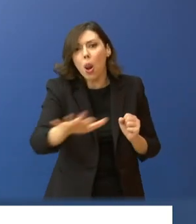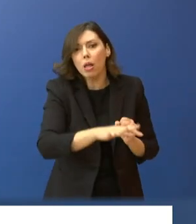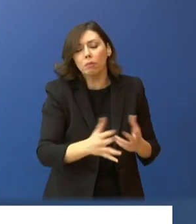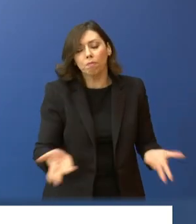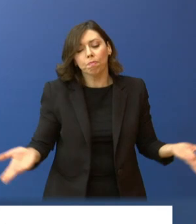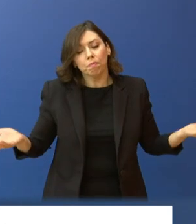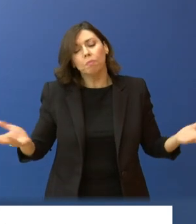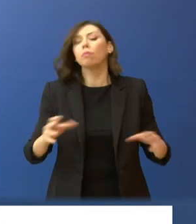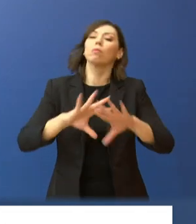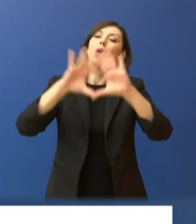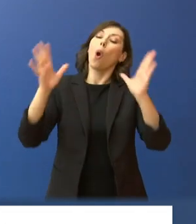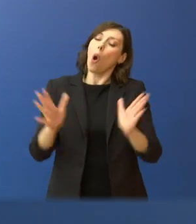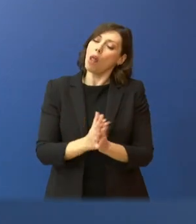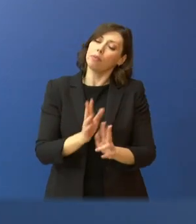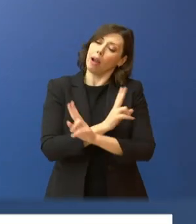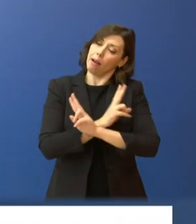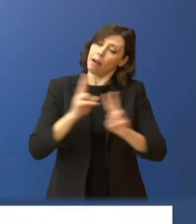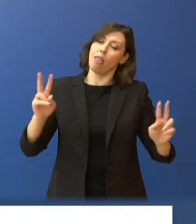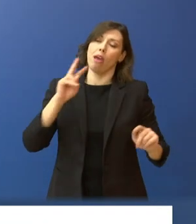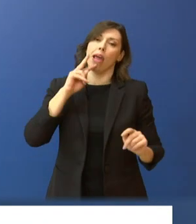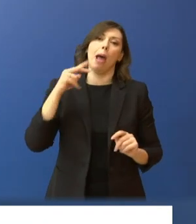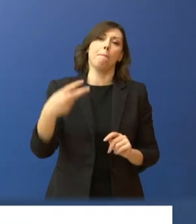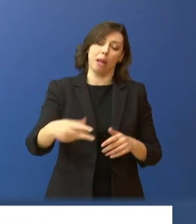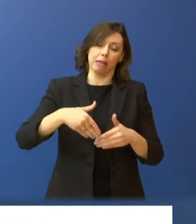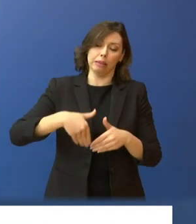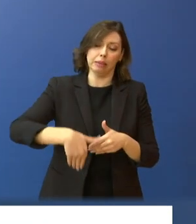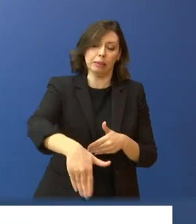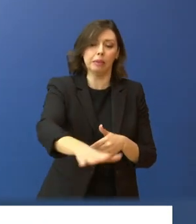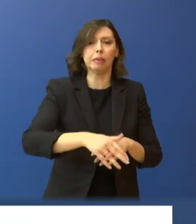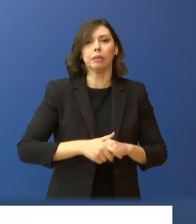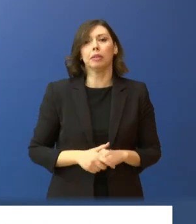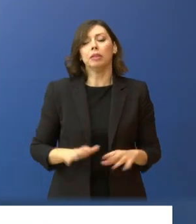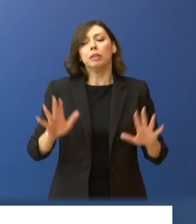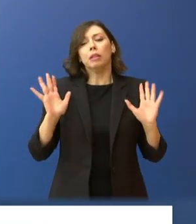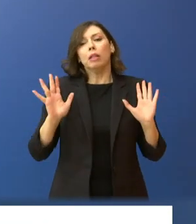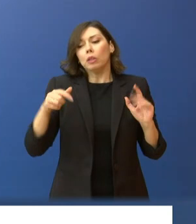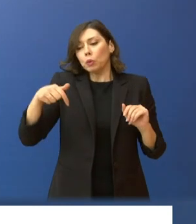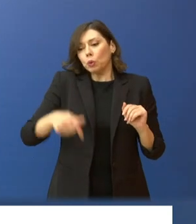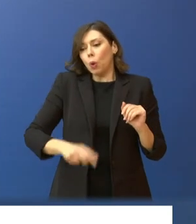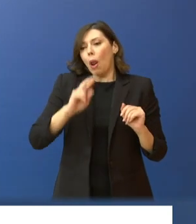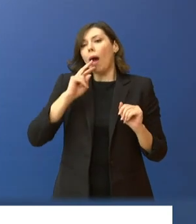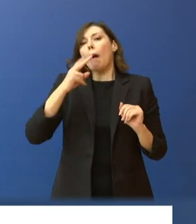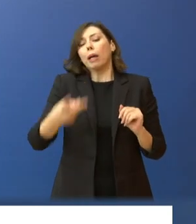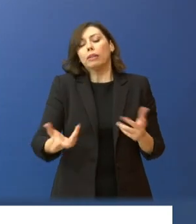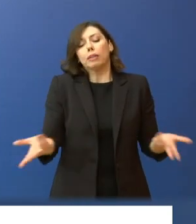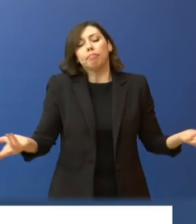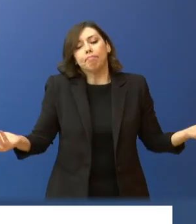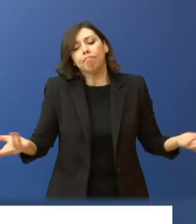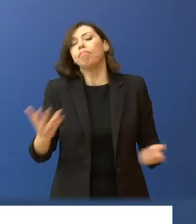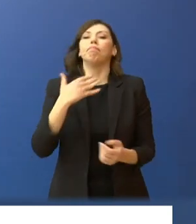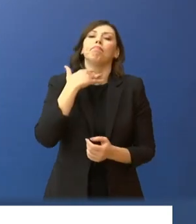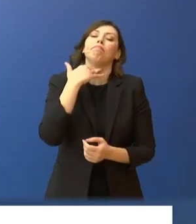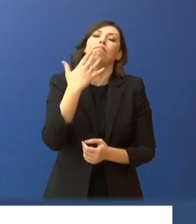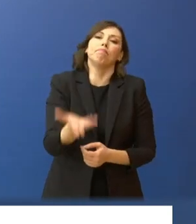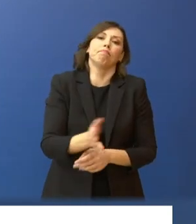θα δοθούν οι απαντήσεις και εξηγήσεις αυτές το επόμενο διάστημα. Δεν απαντιέται μονολοκτικά, ούτε οφείλεται σε έναν